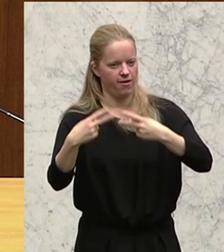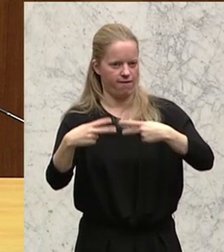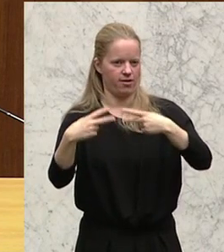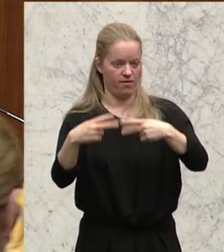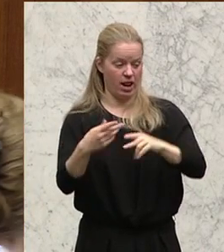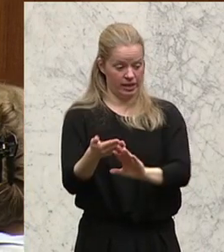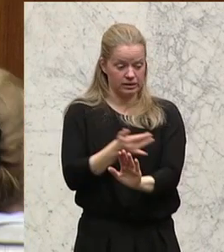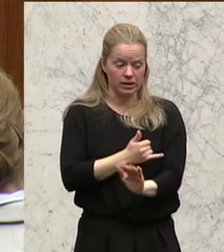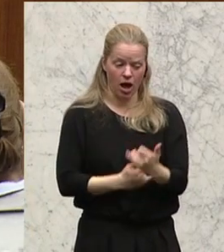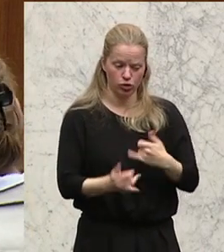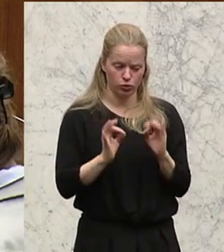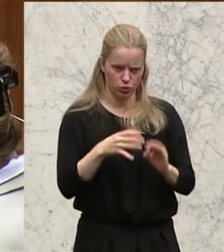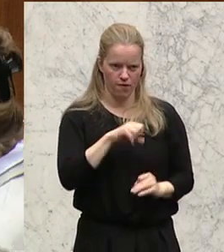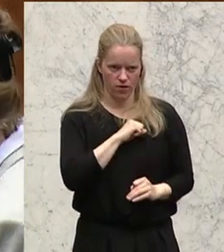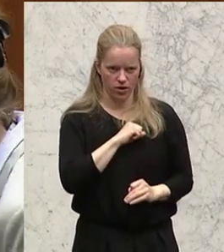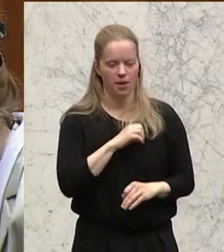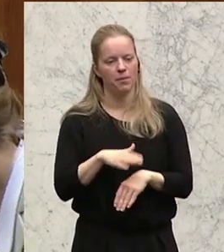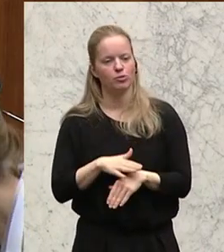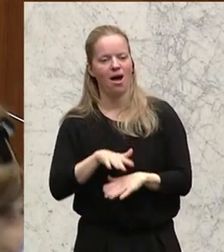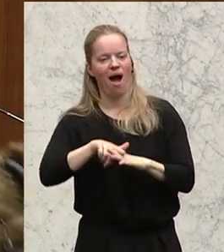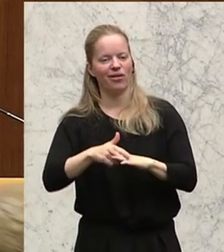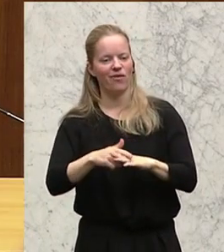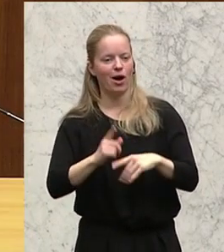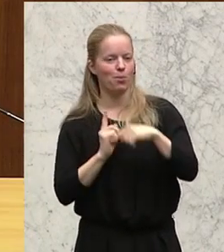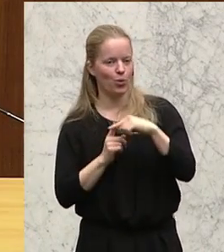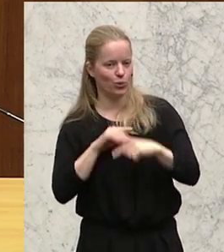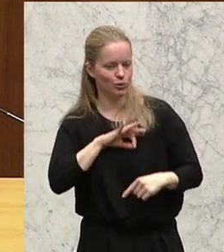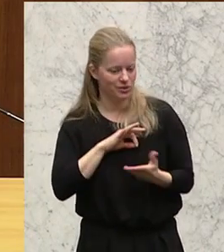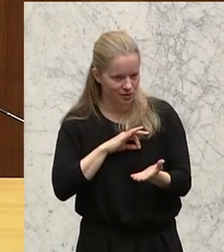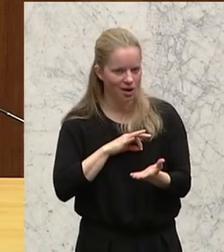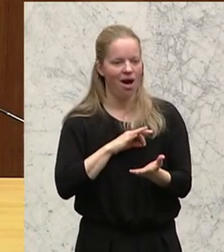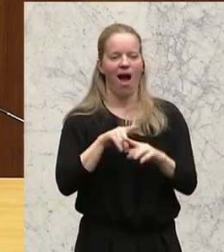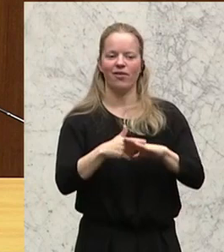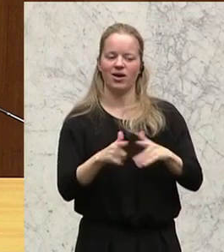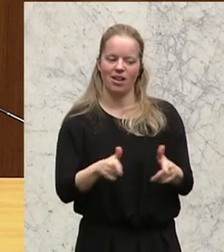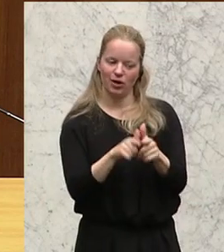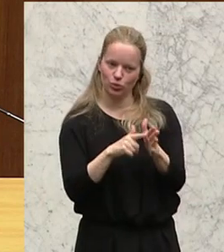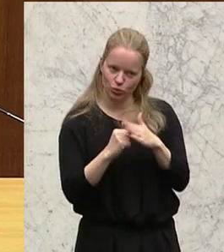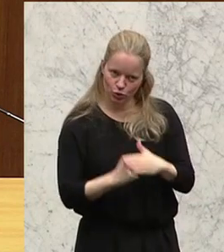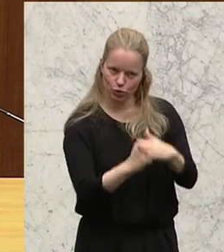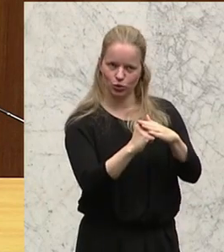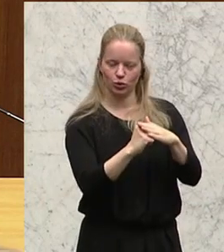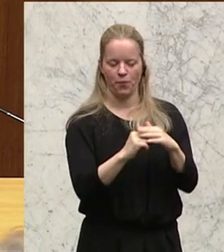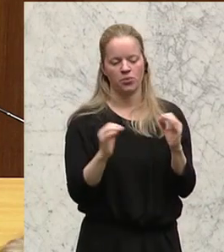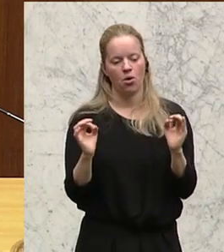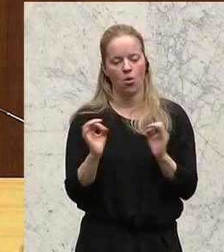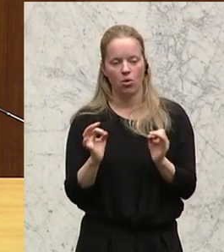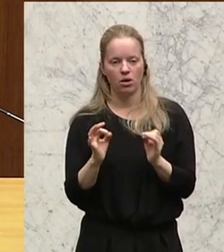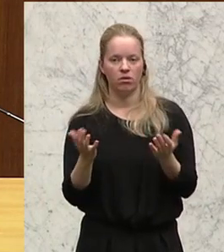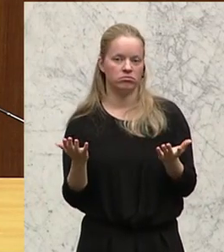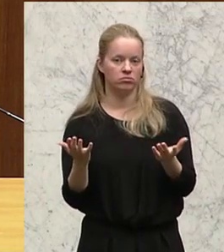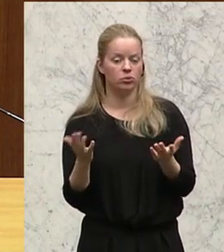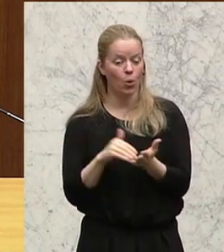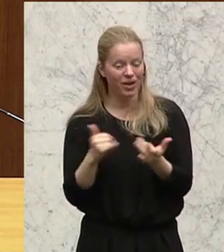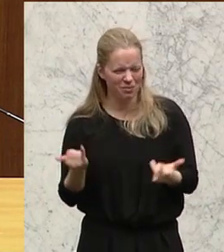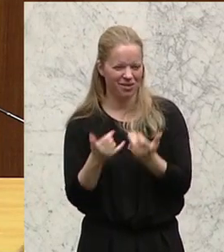Zum einen der sogenannte Handwerkerbonus, mit dem Handwerkerleistungen unterstützt werden. Eine Fortführung wäre angesichts der